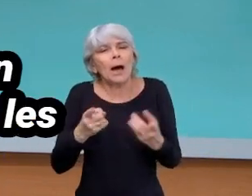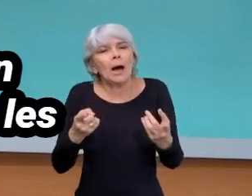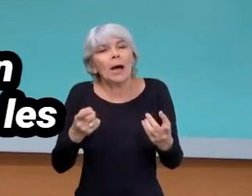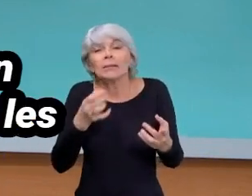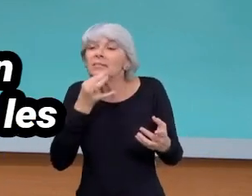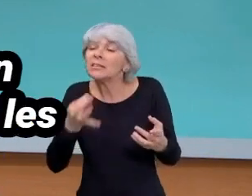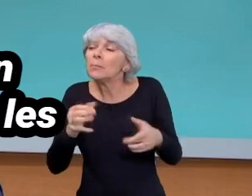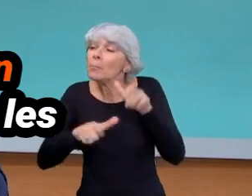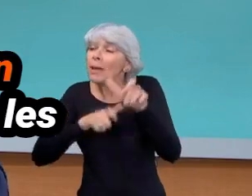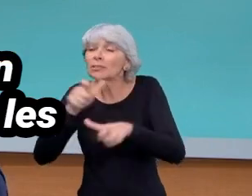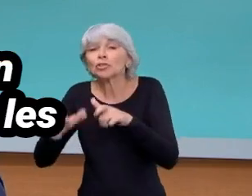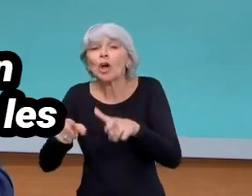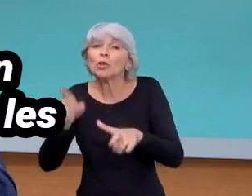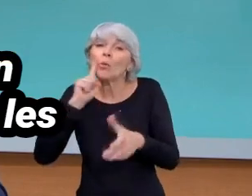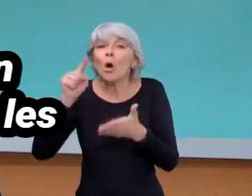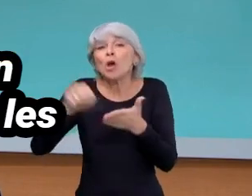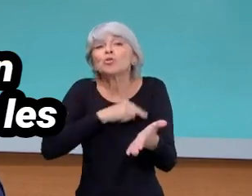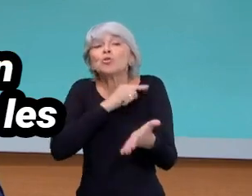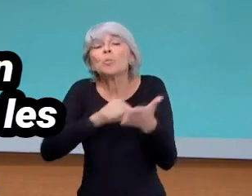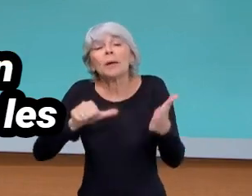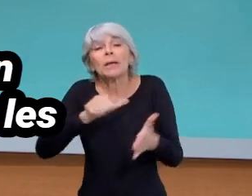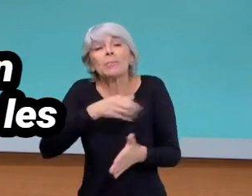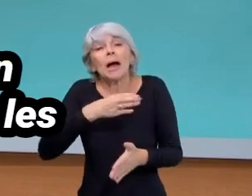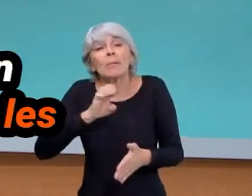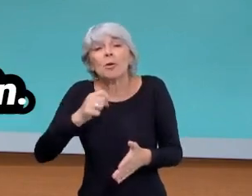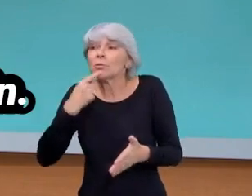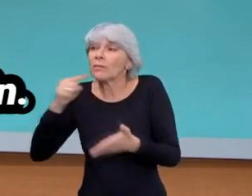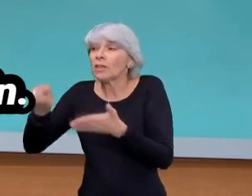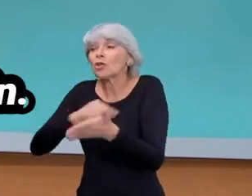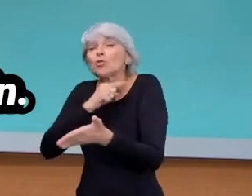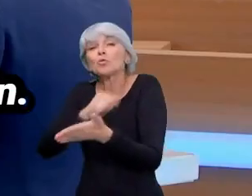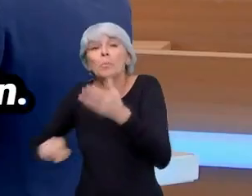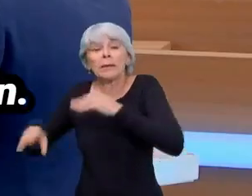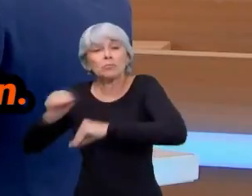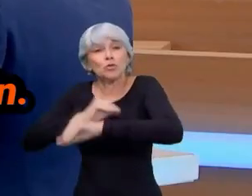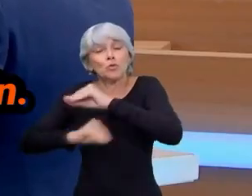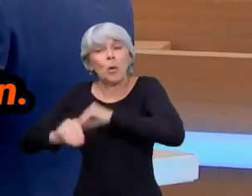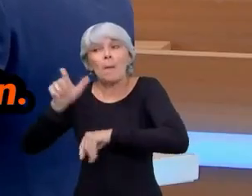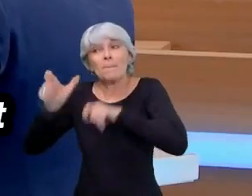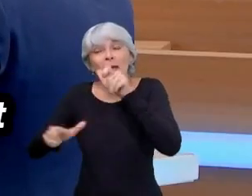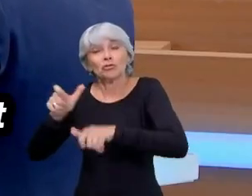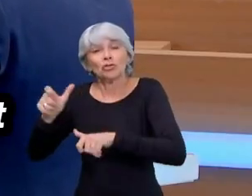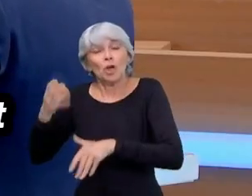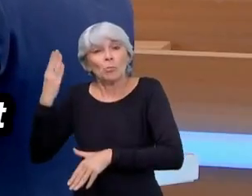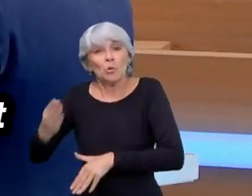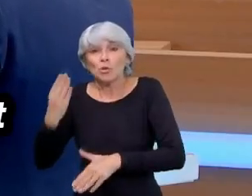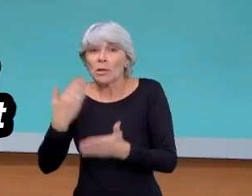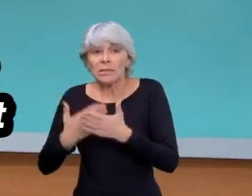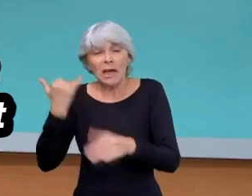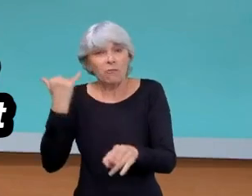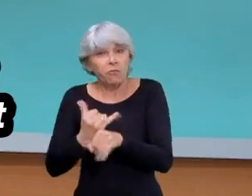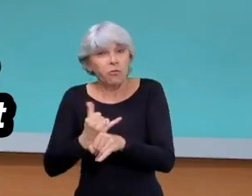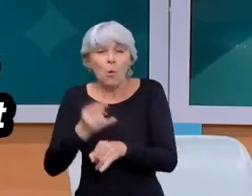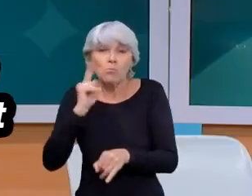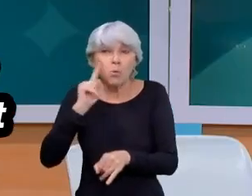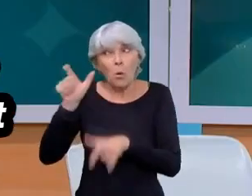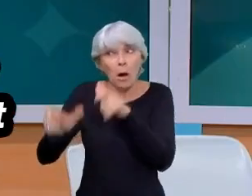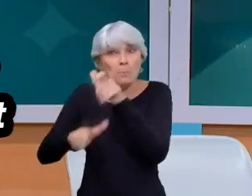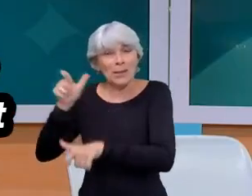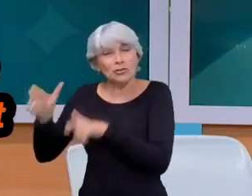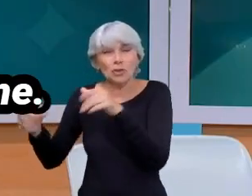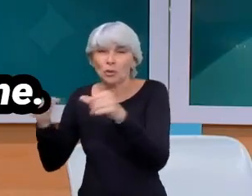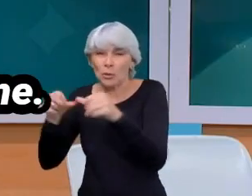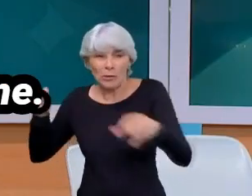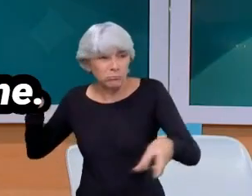faire croire aux gens que parce qu'on supprime l'AME, on va supprimer les soins aux gens qui en ont besoin, c'est faux. Parce que les gens iront aux